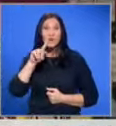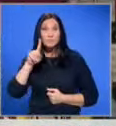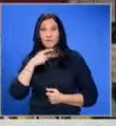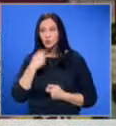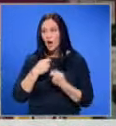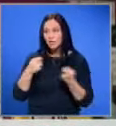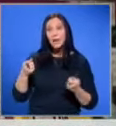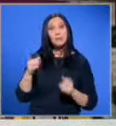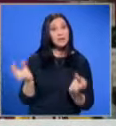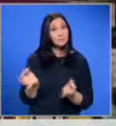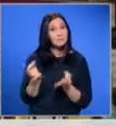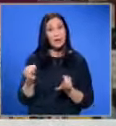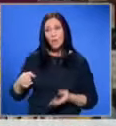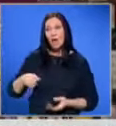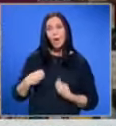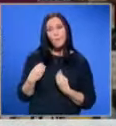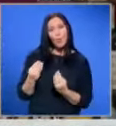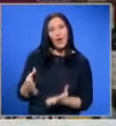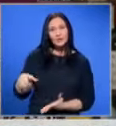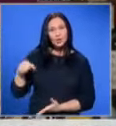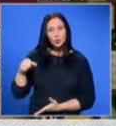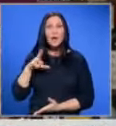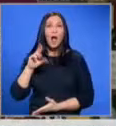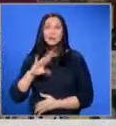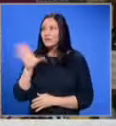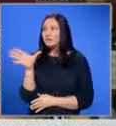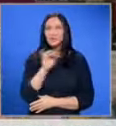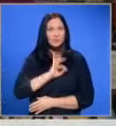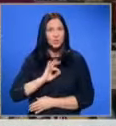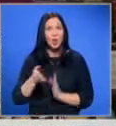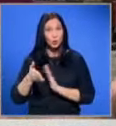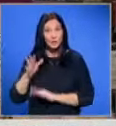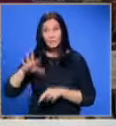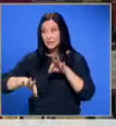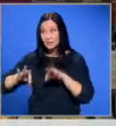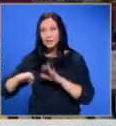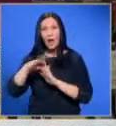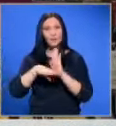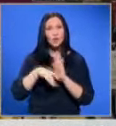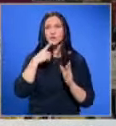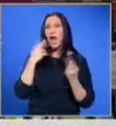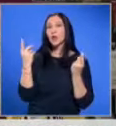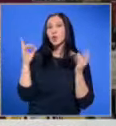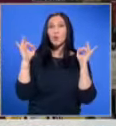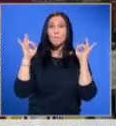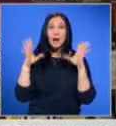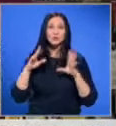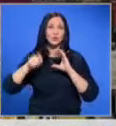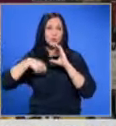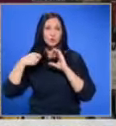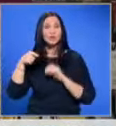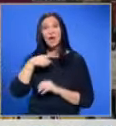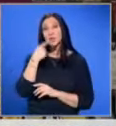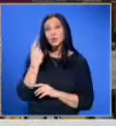година раздаваме тази специална подаръчна турбичка. Наричаме я Всички печелят. Тя отива при номинираните в категориите за актьорско майсторство и режисура.